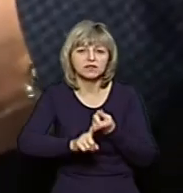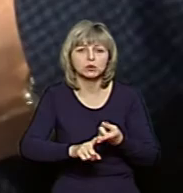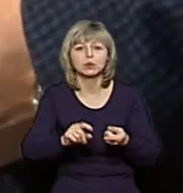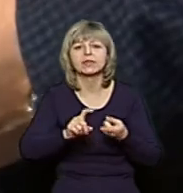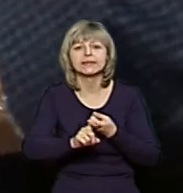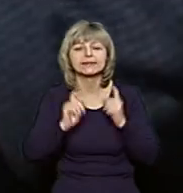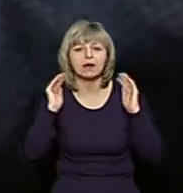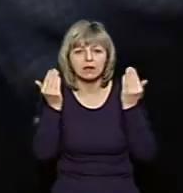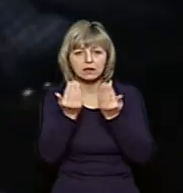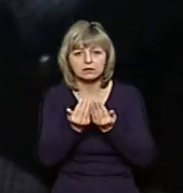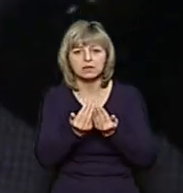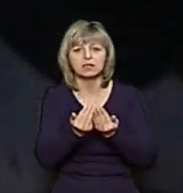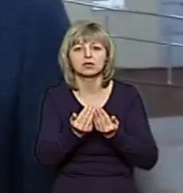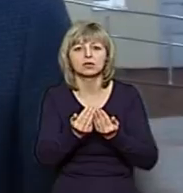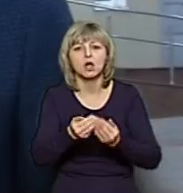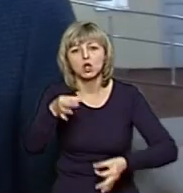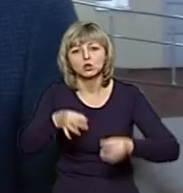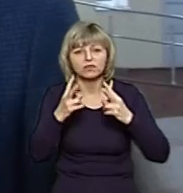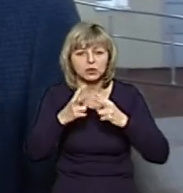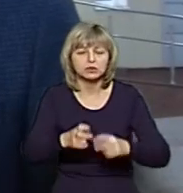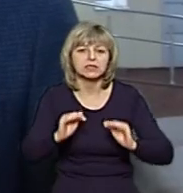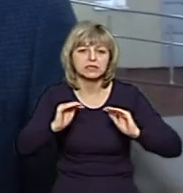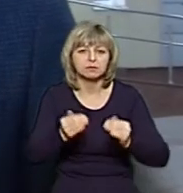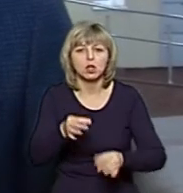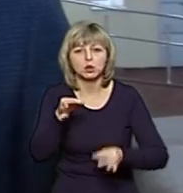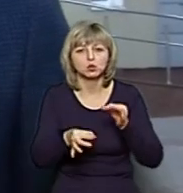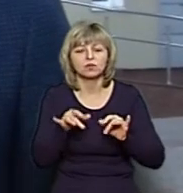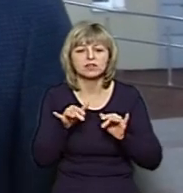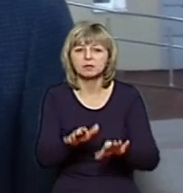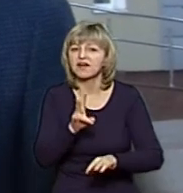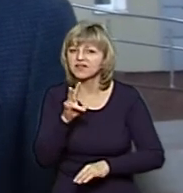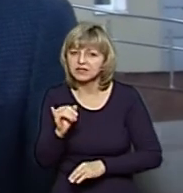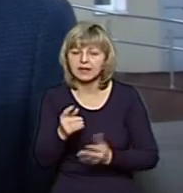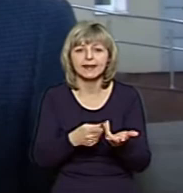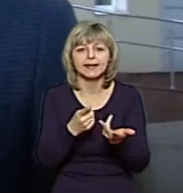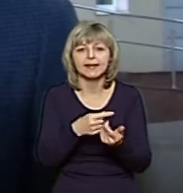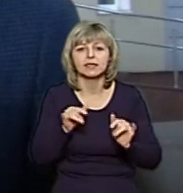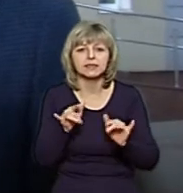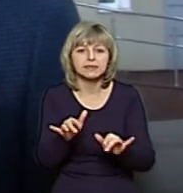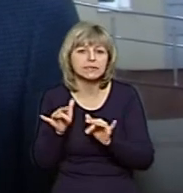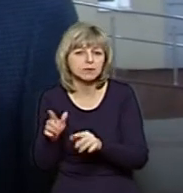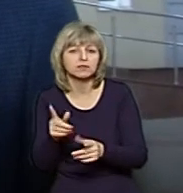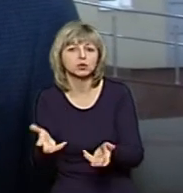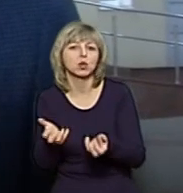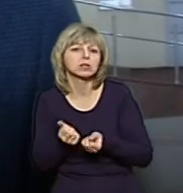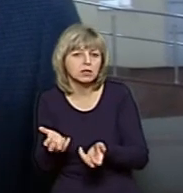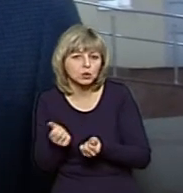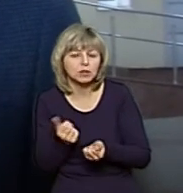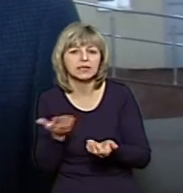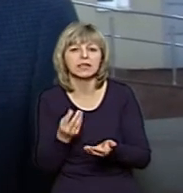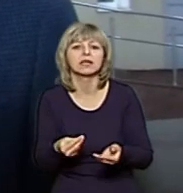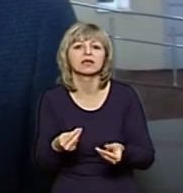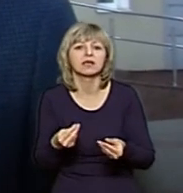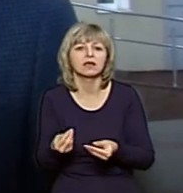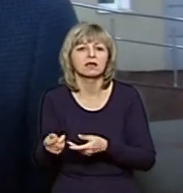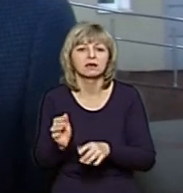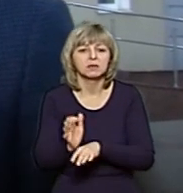карантином кількість судових засідань зменшилась. Судових справ – ні. Кількість справ на ті, що надходять і ті, що призначаються